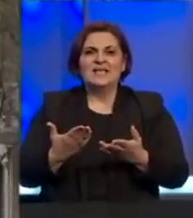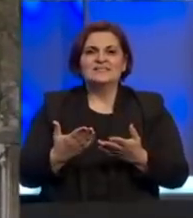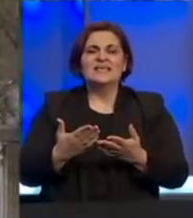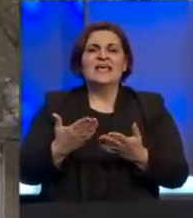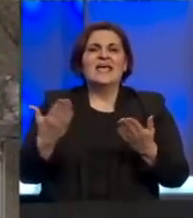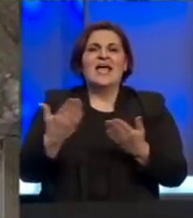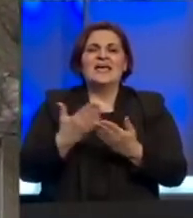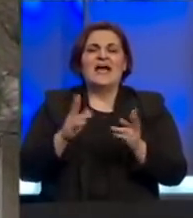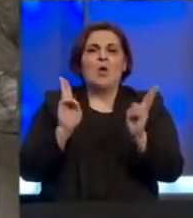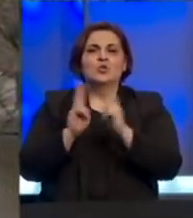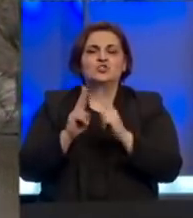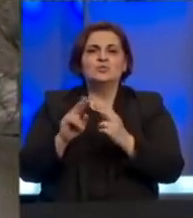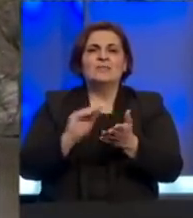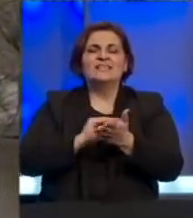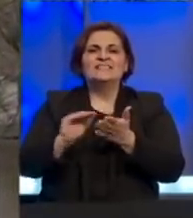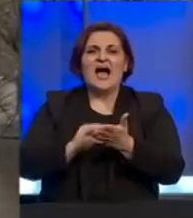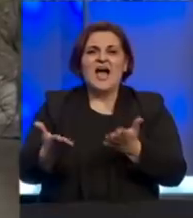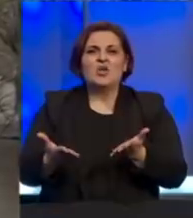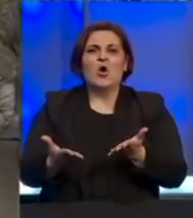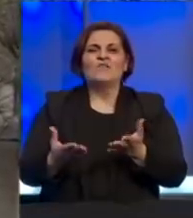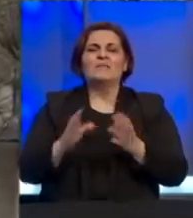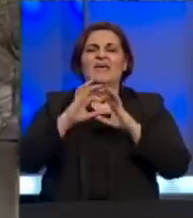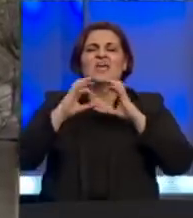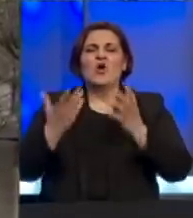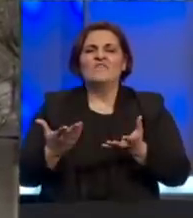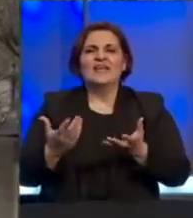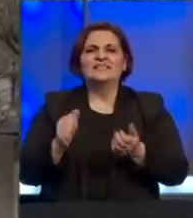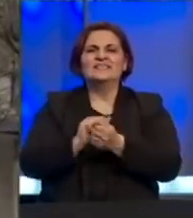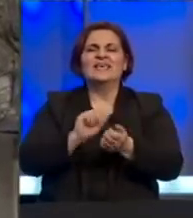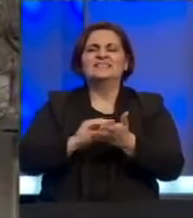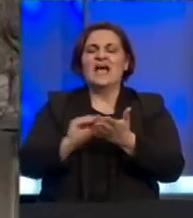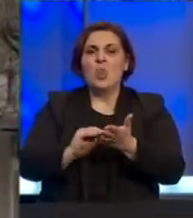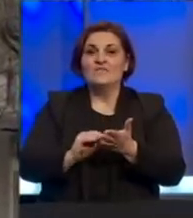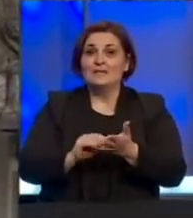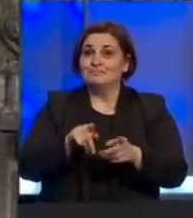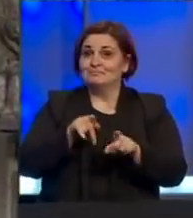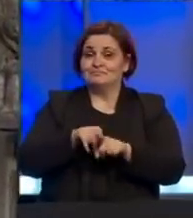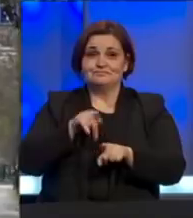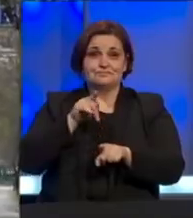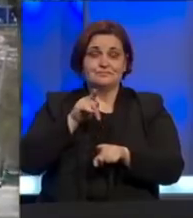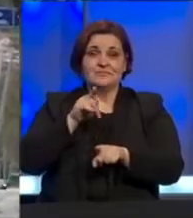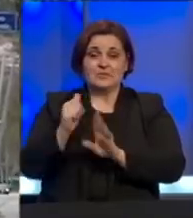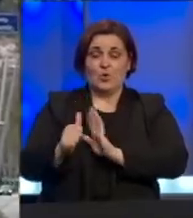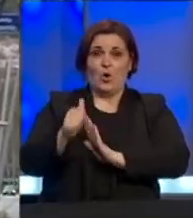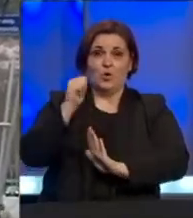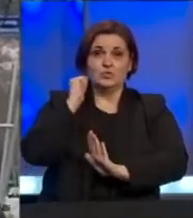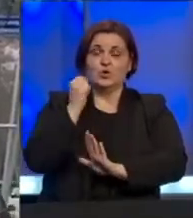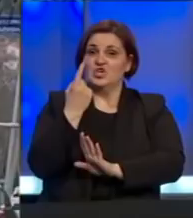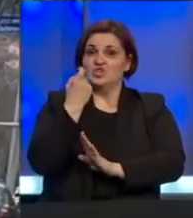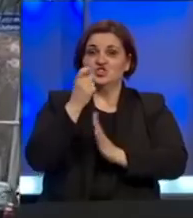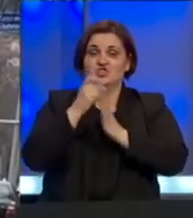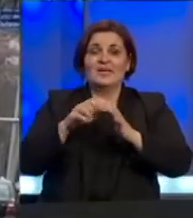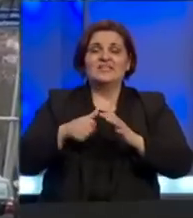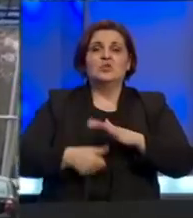režim susreta sa novinarima, odnosno konferencije za novinare. Također je od jučer još jedan član